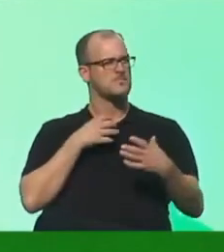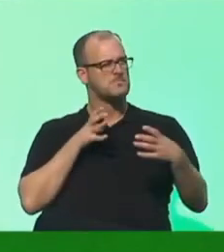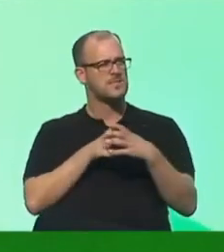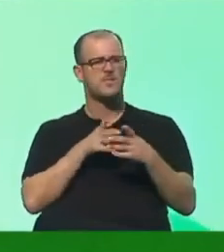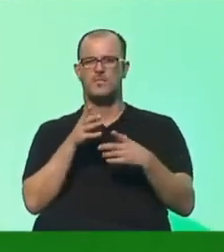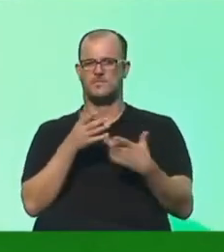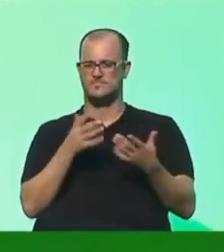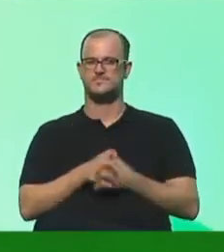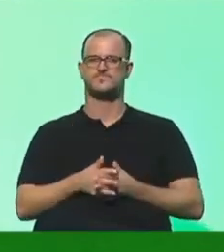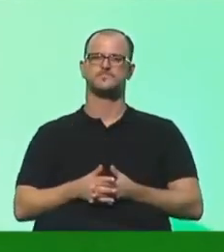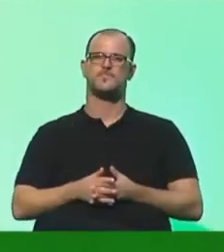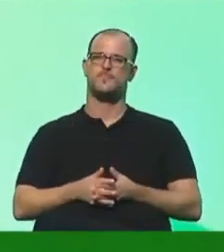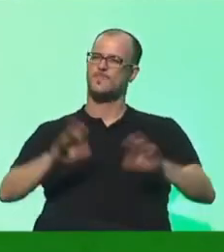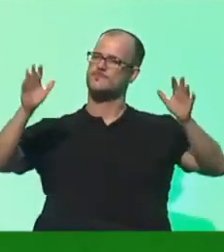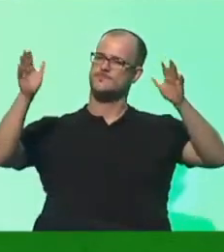und miteinander.